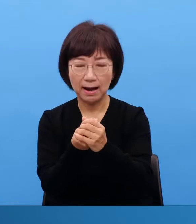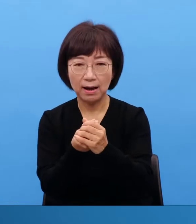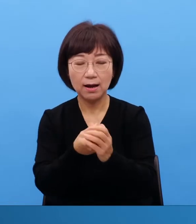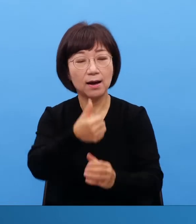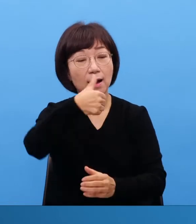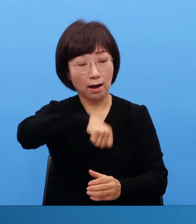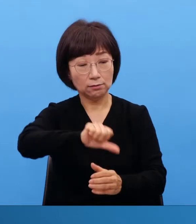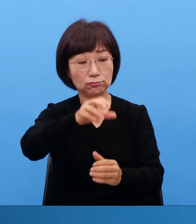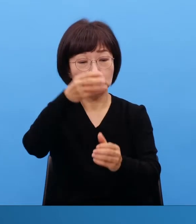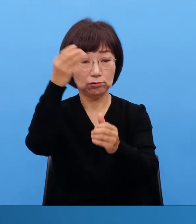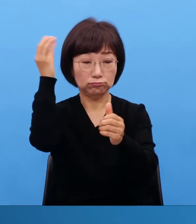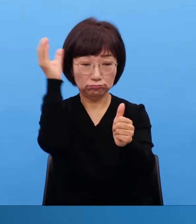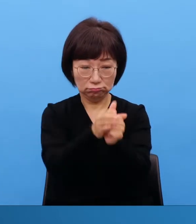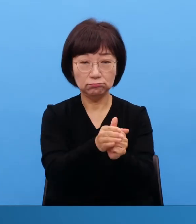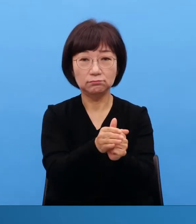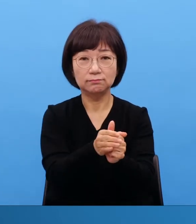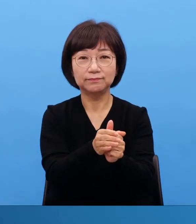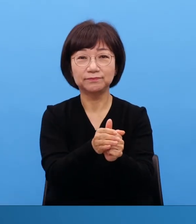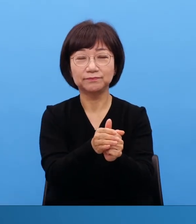지켜린 거예요